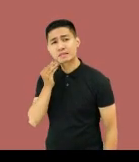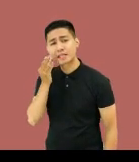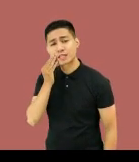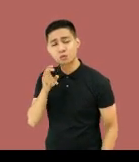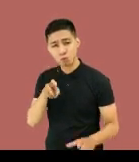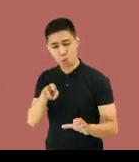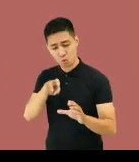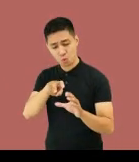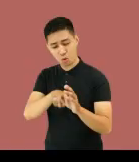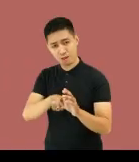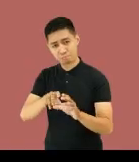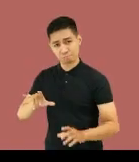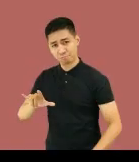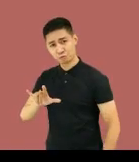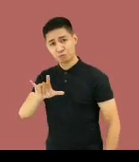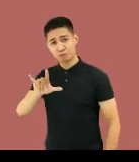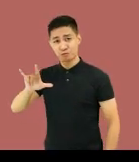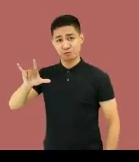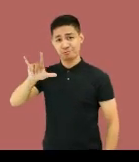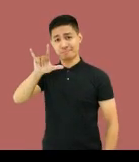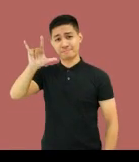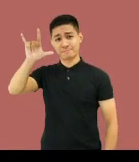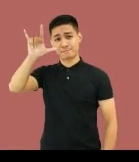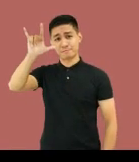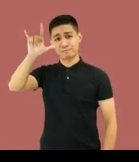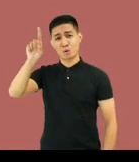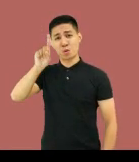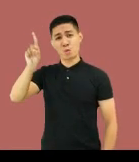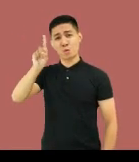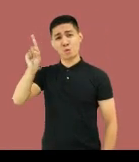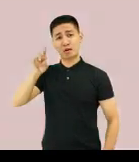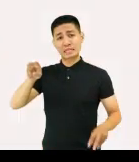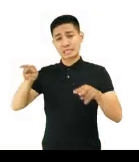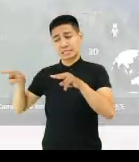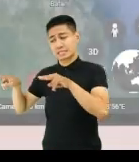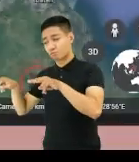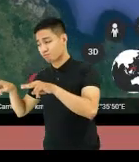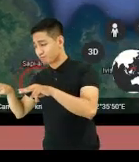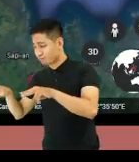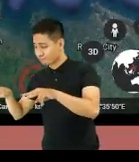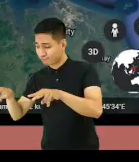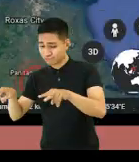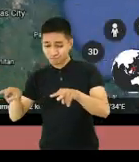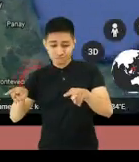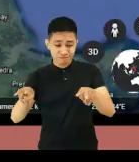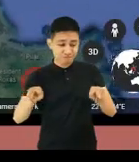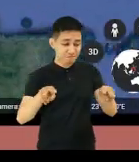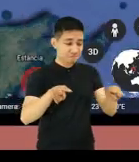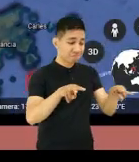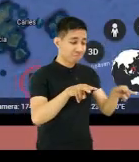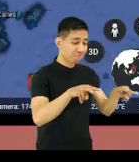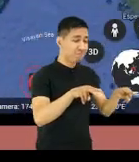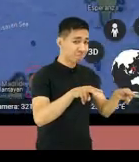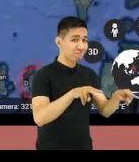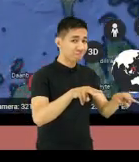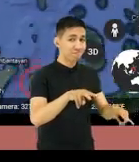Naranasan mo na bang sumakay ng eroplano? Ano ang makikita kapag ikaw ay nasa